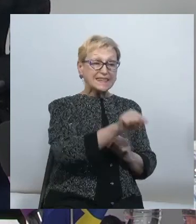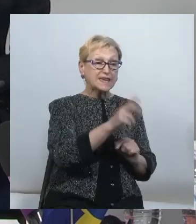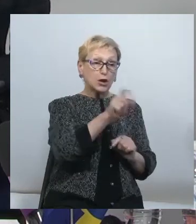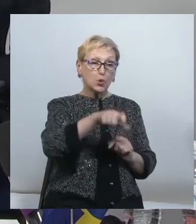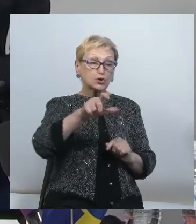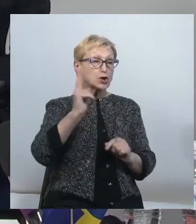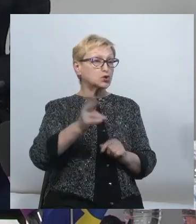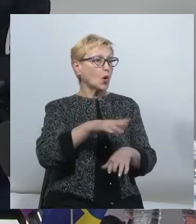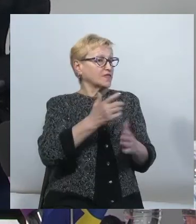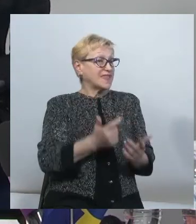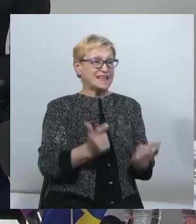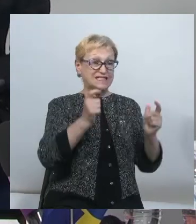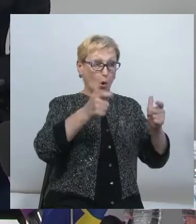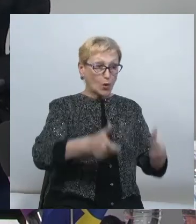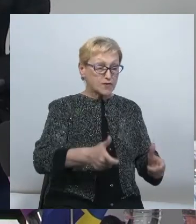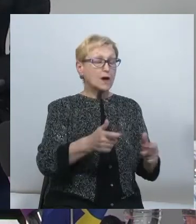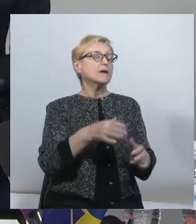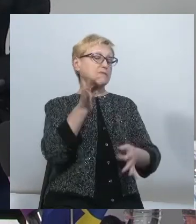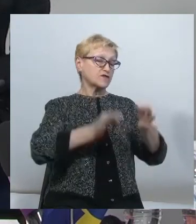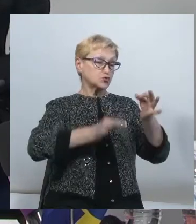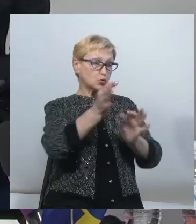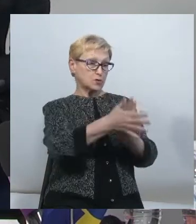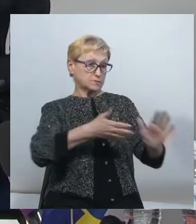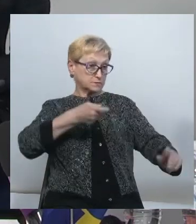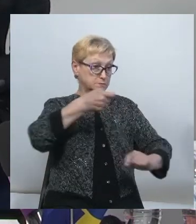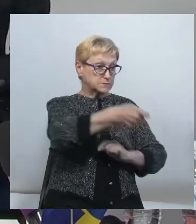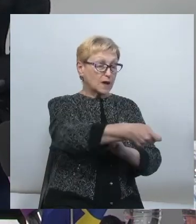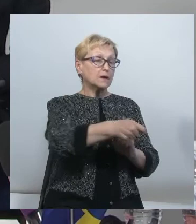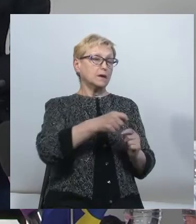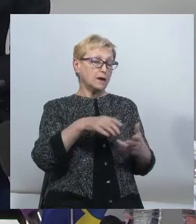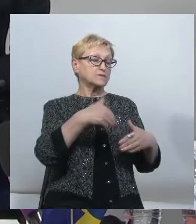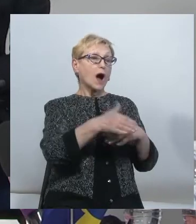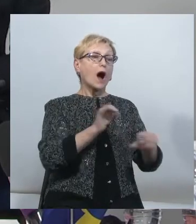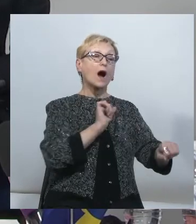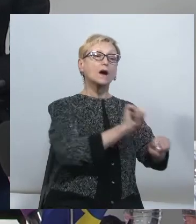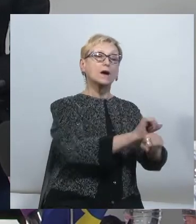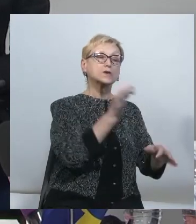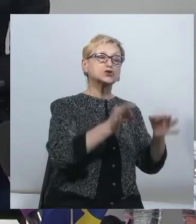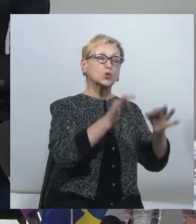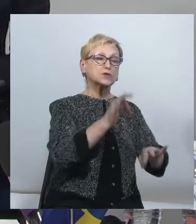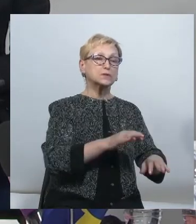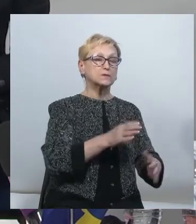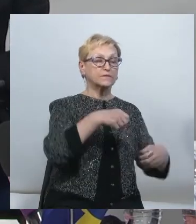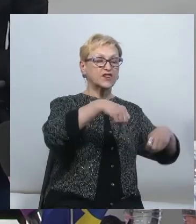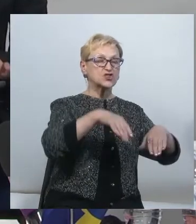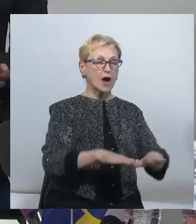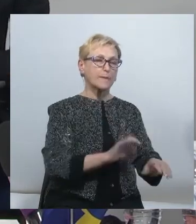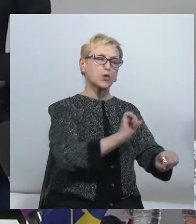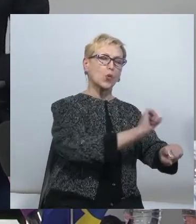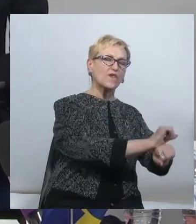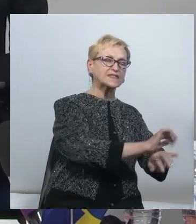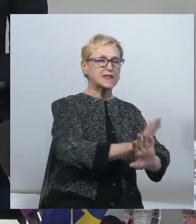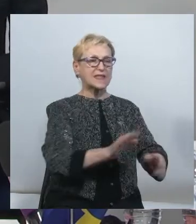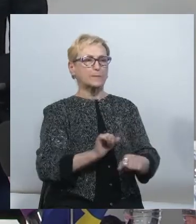які не згодні, вони потім вже йдуть до суду, намагаються скаржити, але ресурс залишається заблокованим. Це одна з ключових відмінностей.